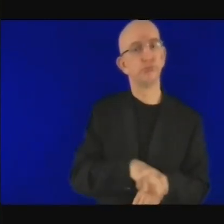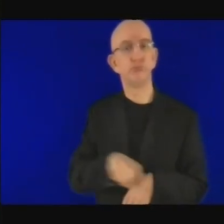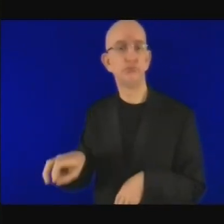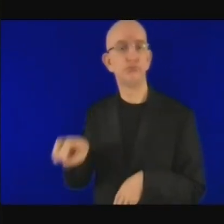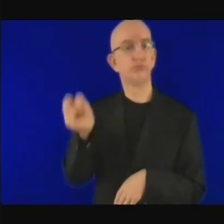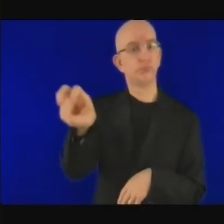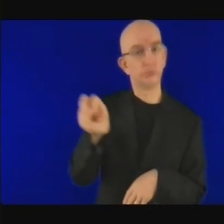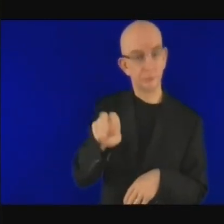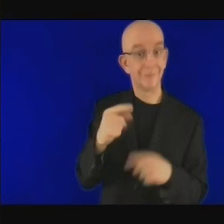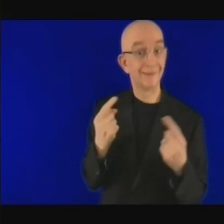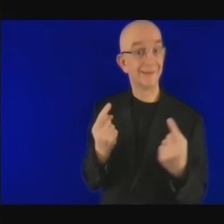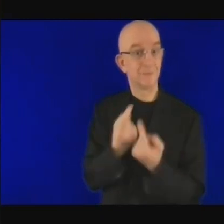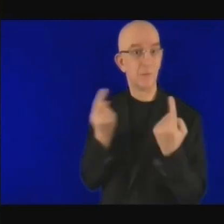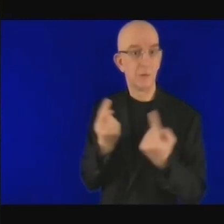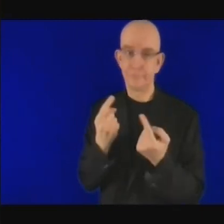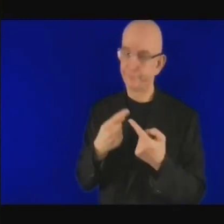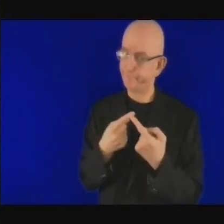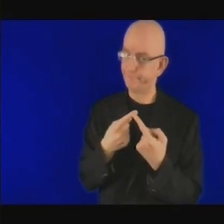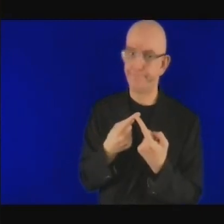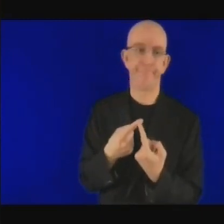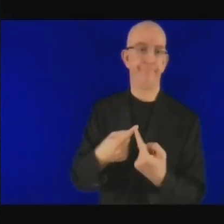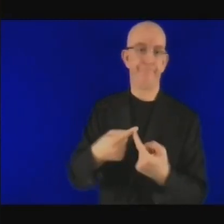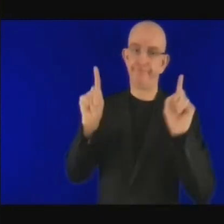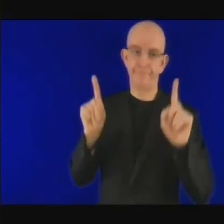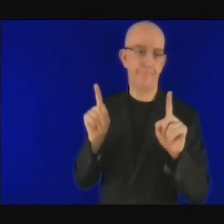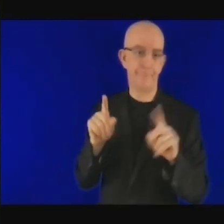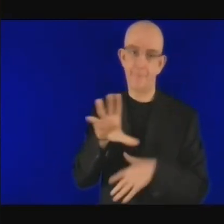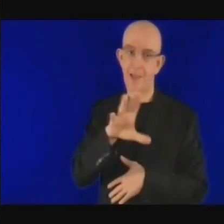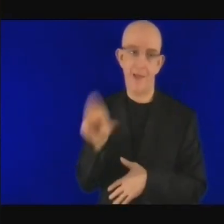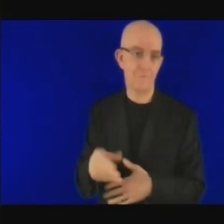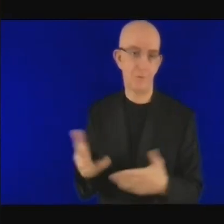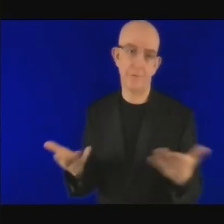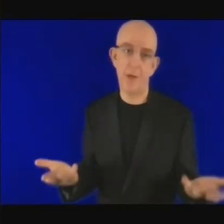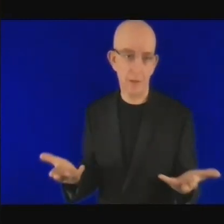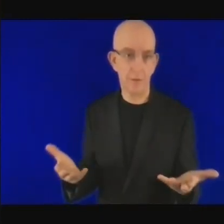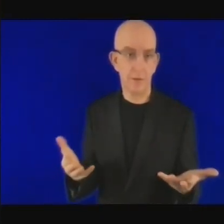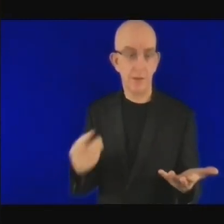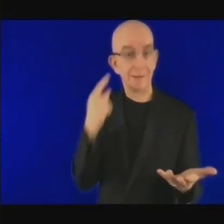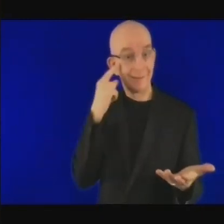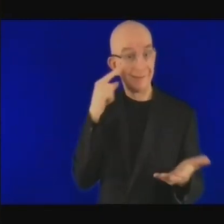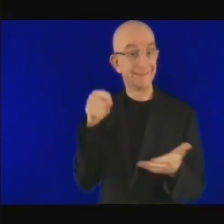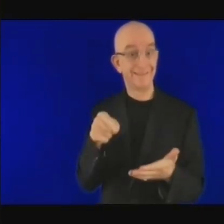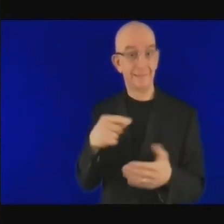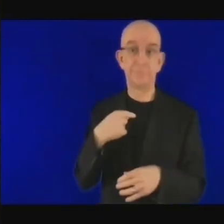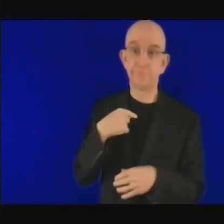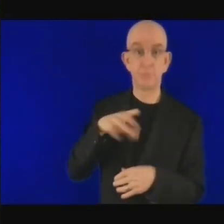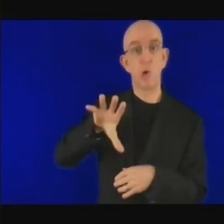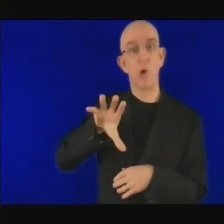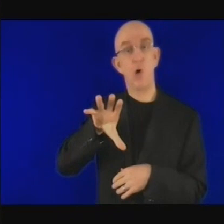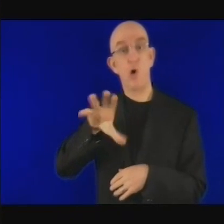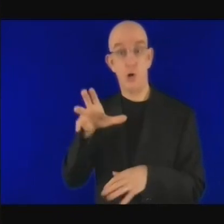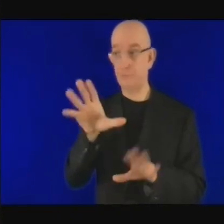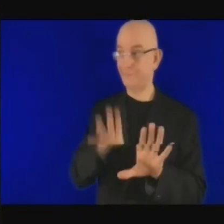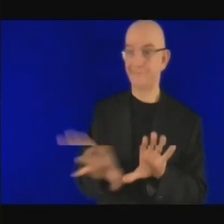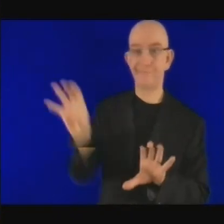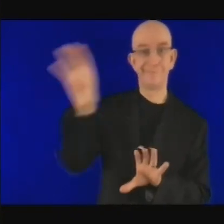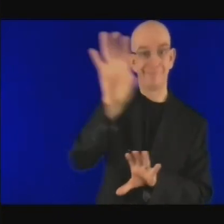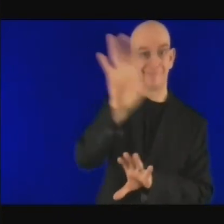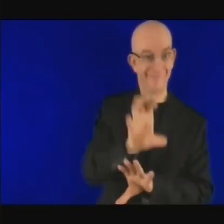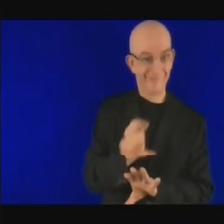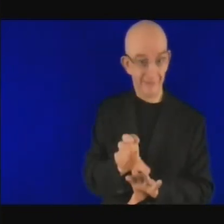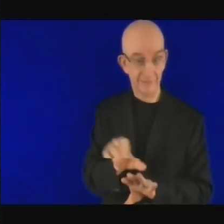ce périmètre d'action national va exiger beaucoup plus de travail de la part de tous. Bon,